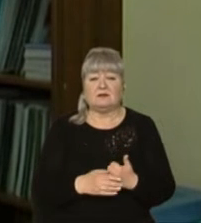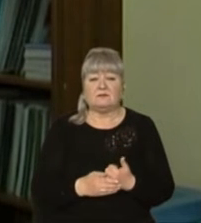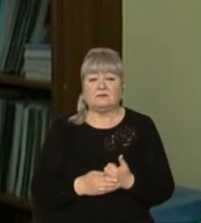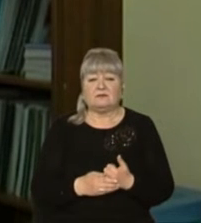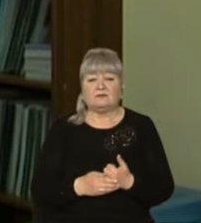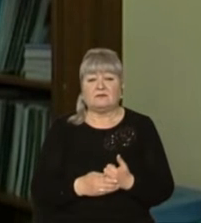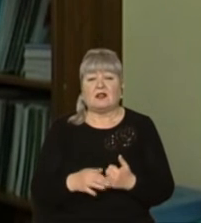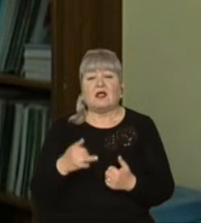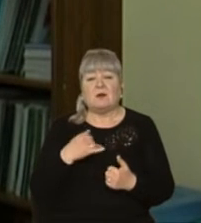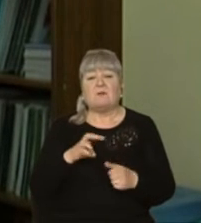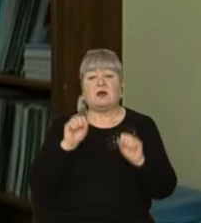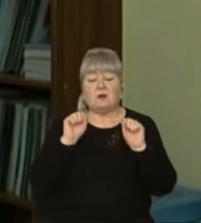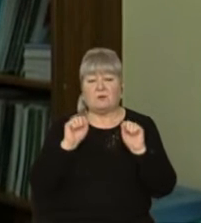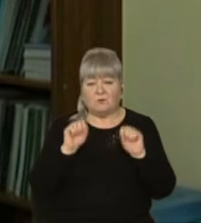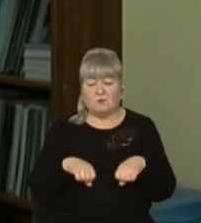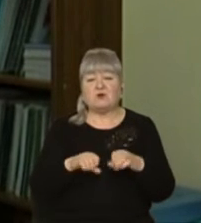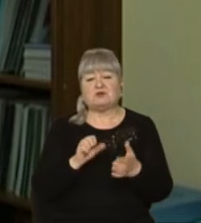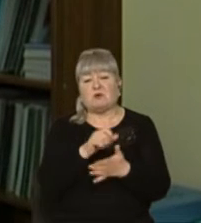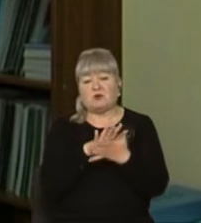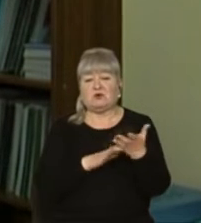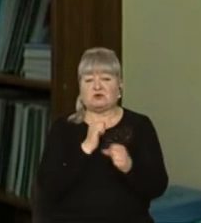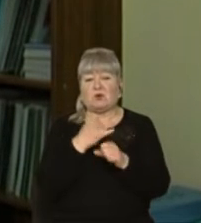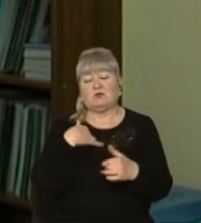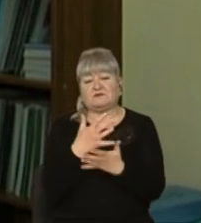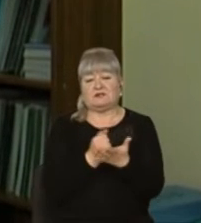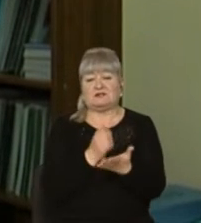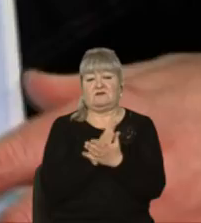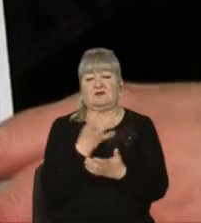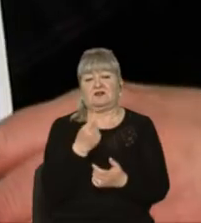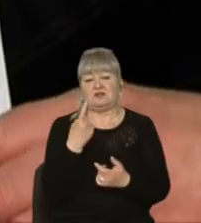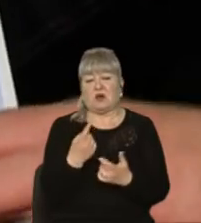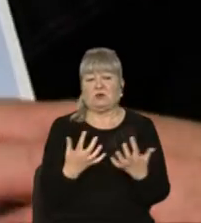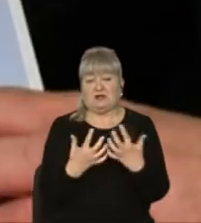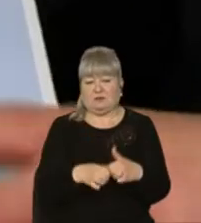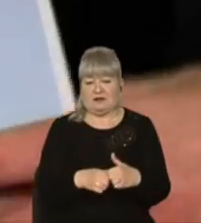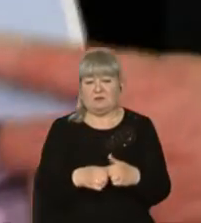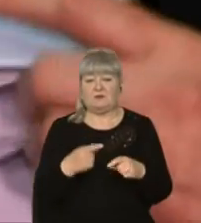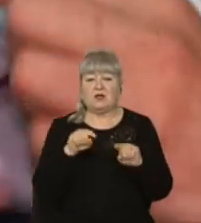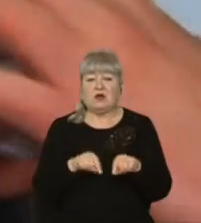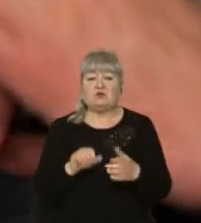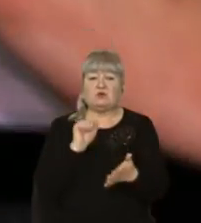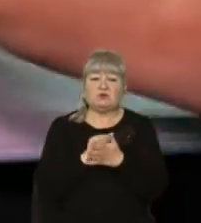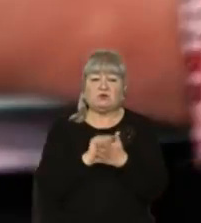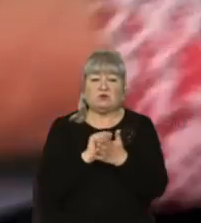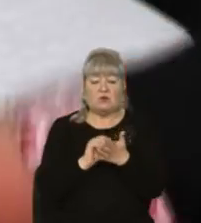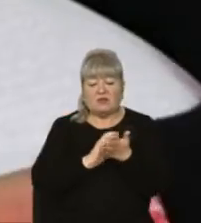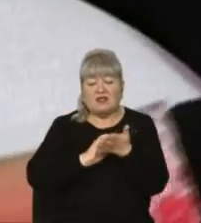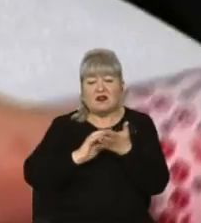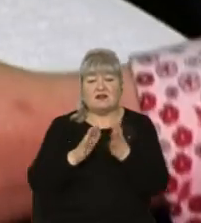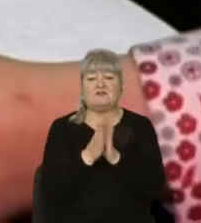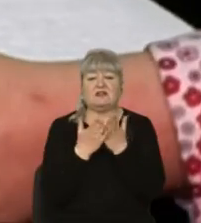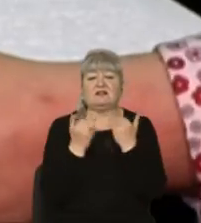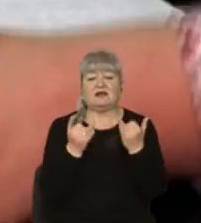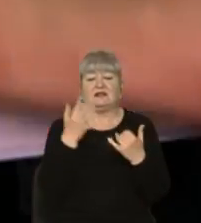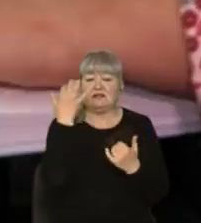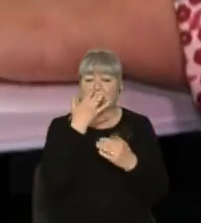можемо продовжувати роботу, бо в нас в резерві є ще один принтер. На цих принтерах тут друкують рельєфні книги для незрячих.